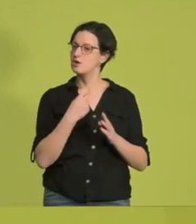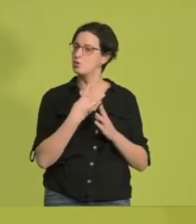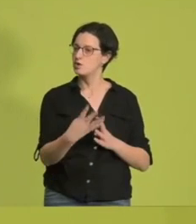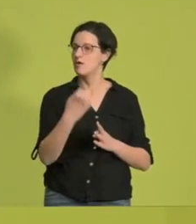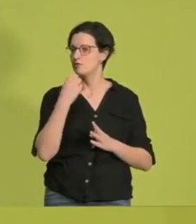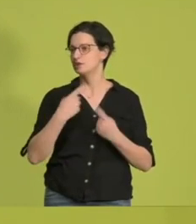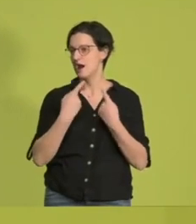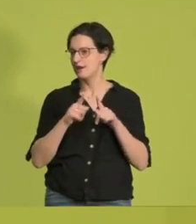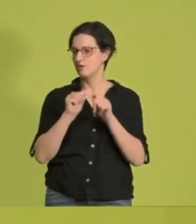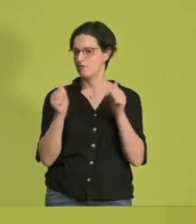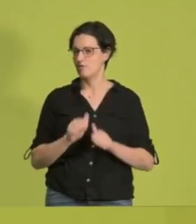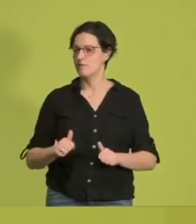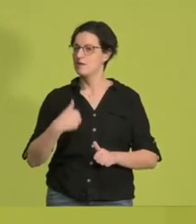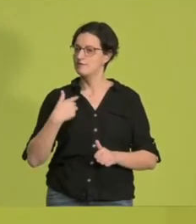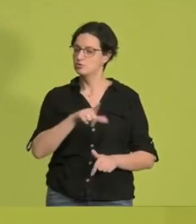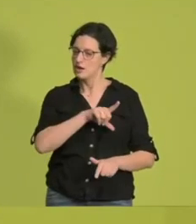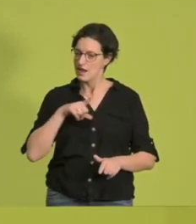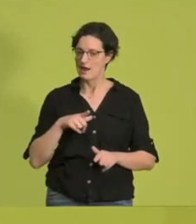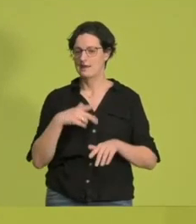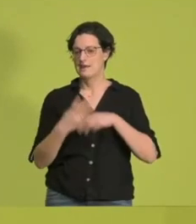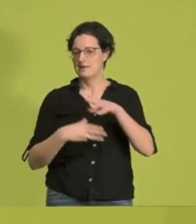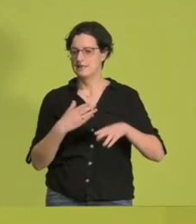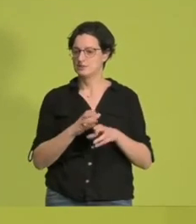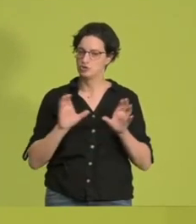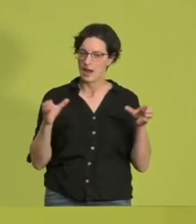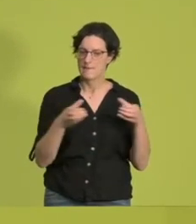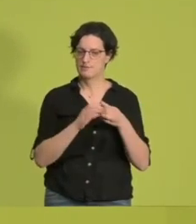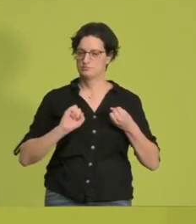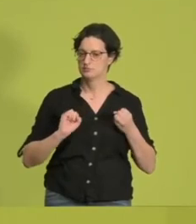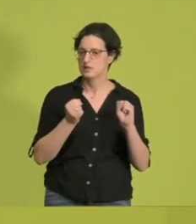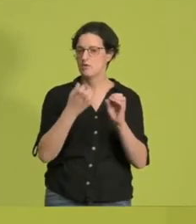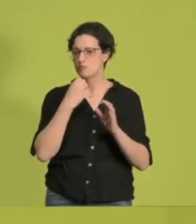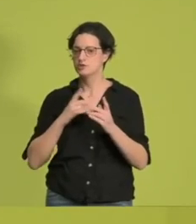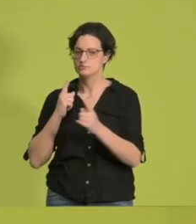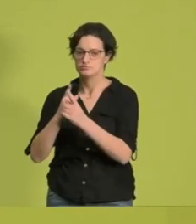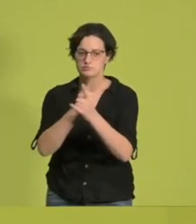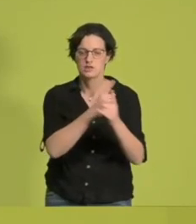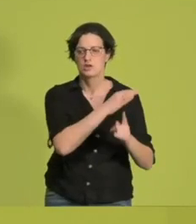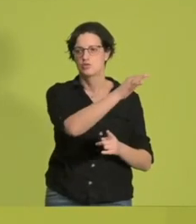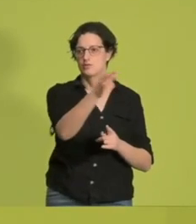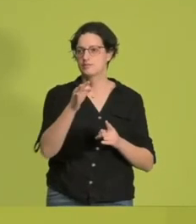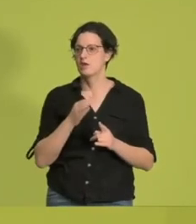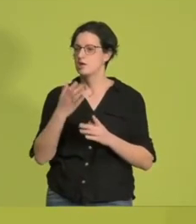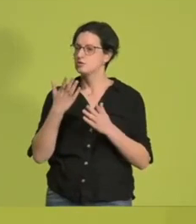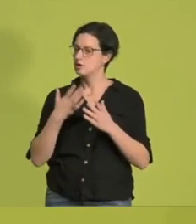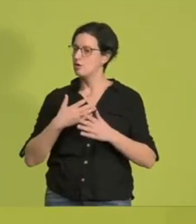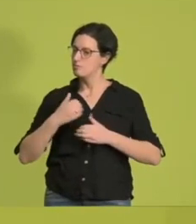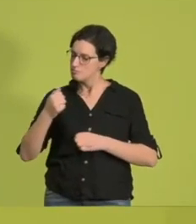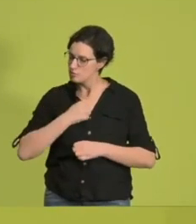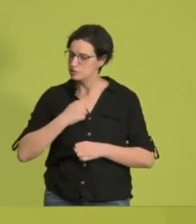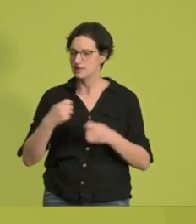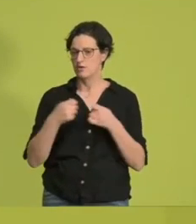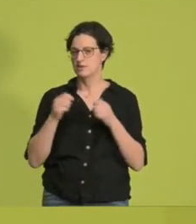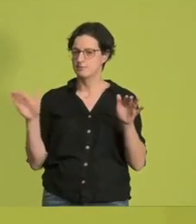Wir hätten längst einen Krisenstab eingerichtet. Wir hätten längst mit den Kommunen unmittelbar zusammengearbeitet. Wir hätten uns getraut, Kontaktbeschränkungen in einer frühen Phase zu machen. Wir